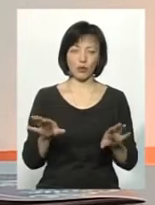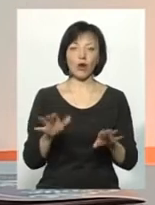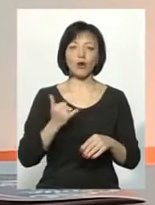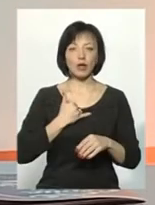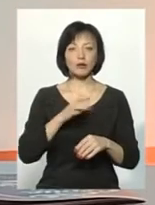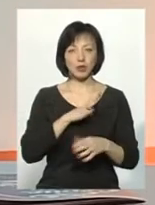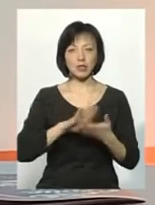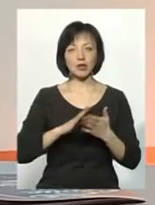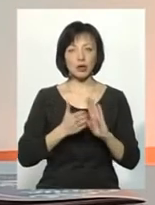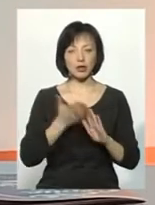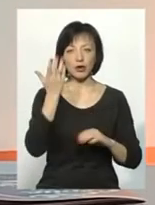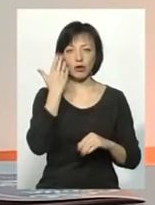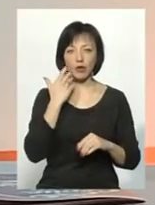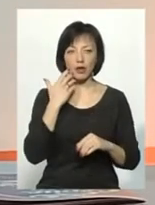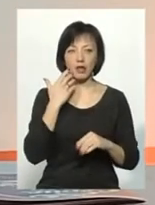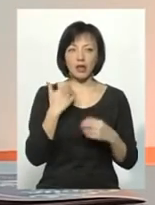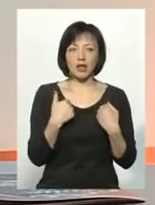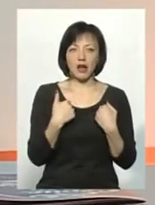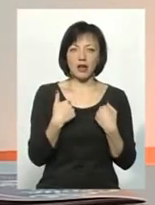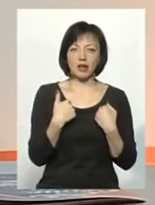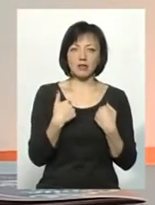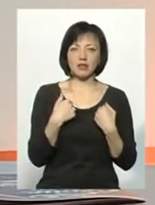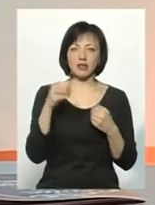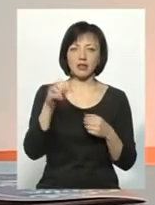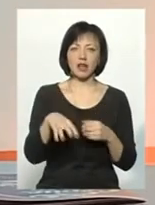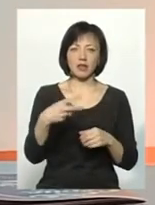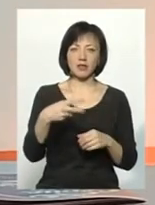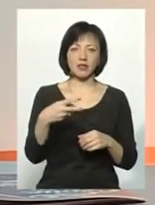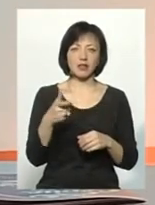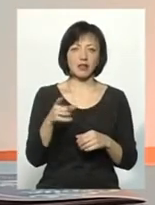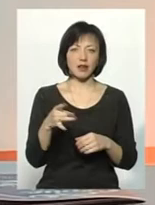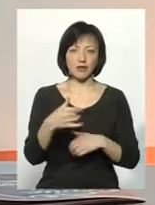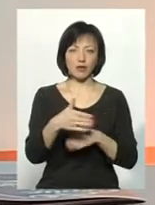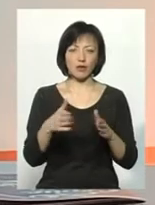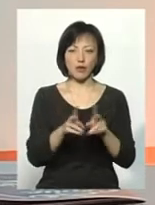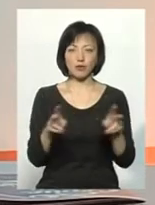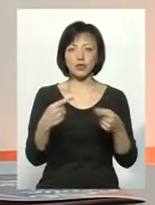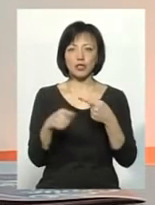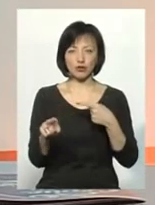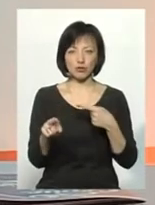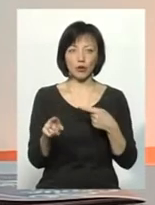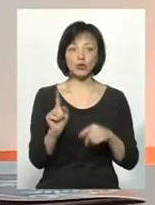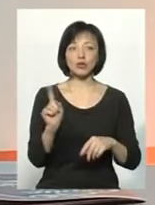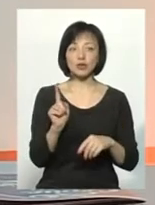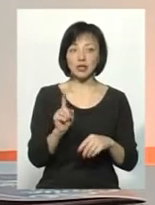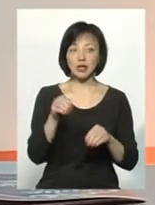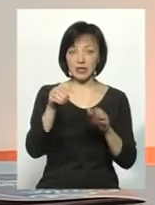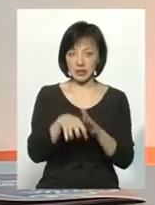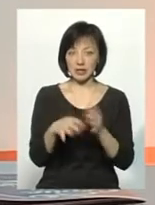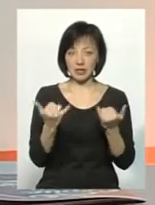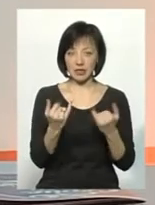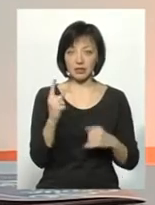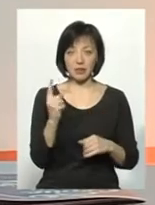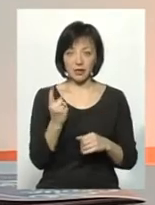нас були ситуації, коли, ну, я ж там кидала 20 гривень в комусь там іншому. Ну, то що, ну, киньте зараз